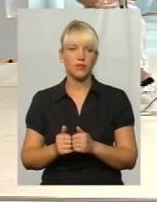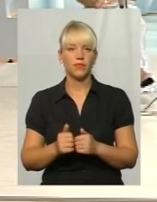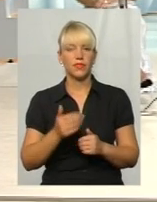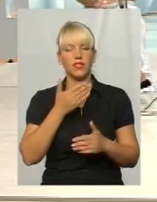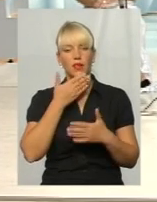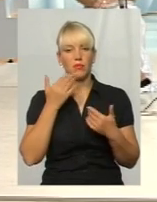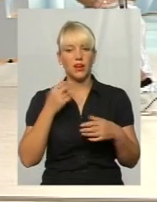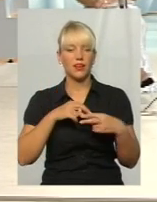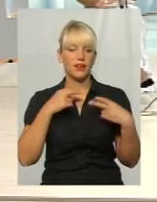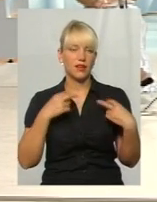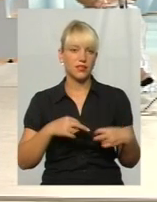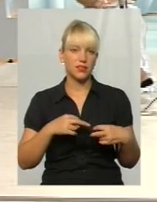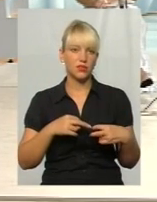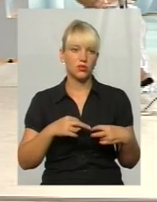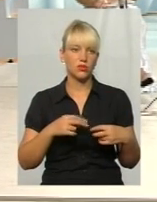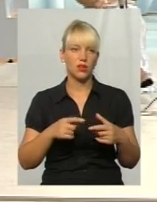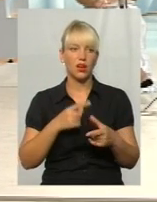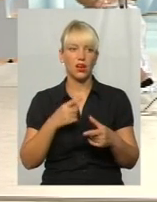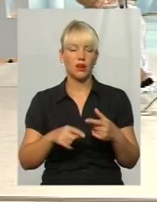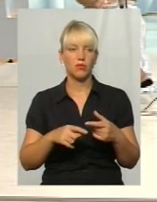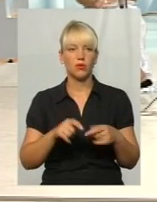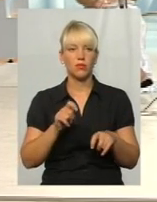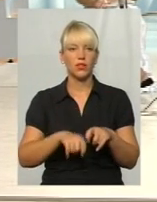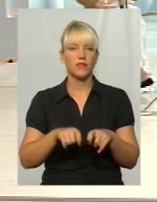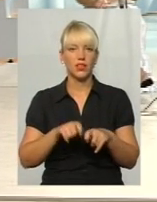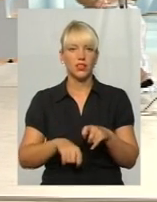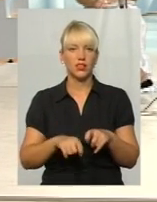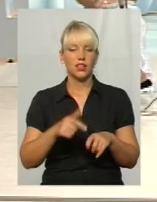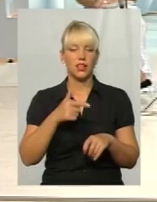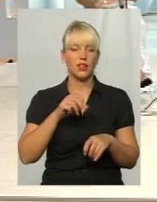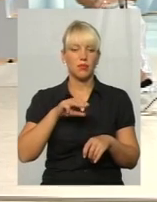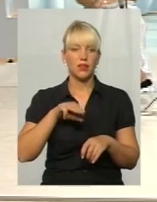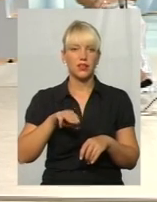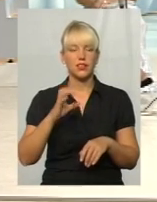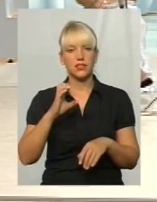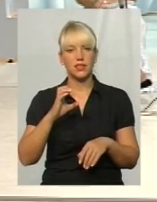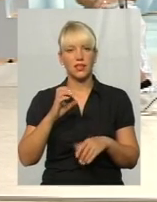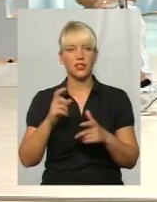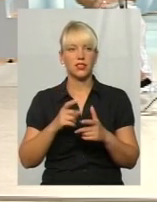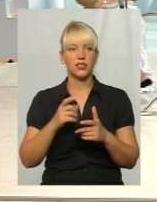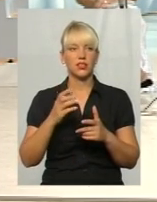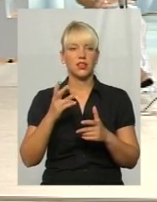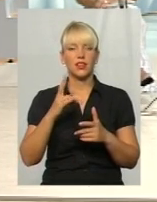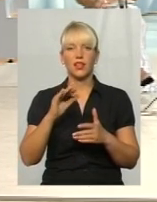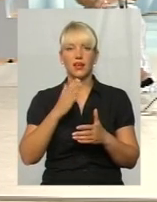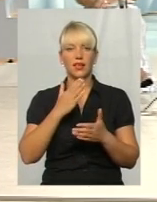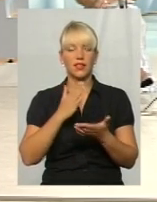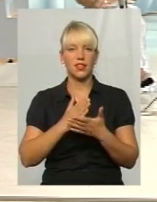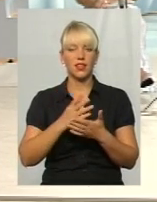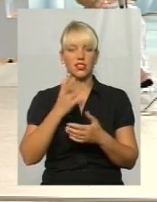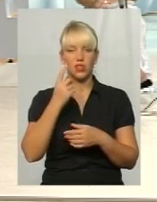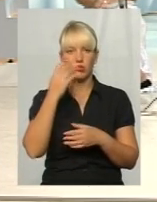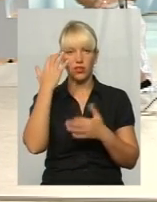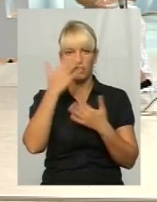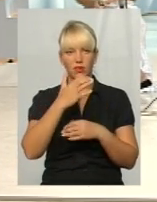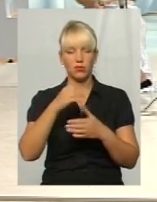має ризику, або ж, скажімо так, перевірити, чи ГПТС не є ще одним невидимим членом